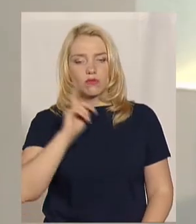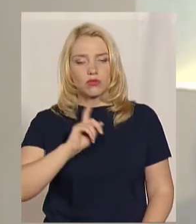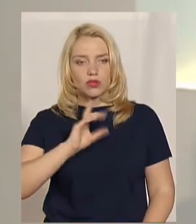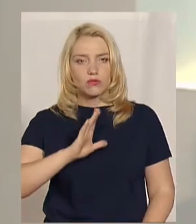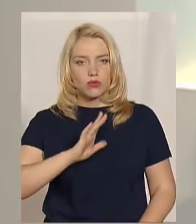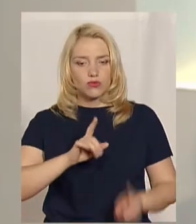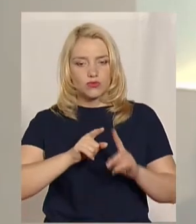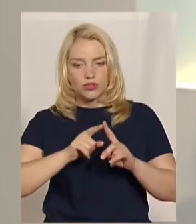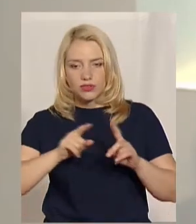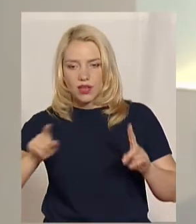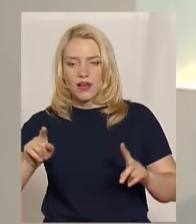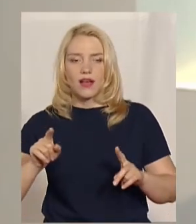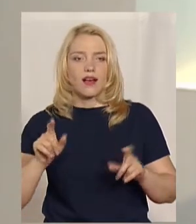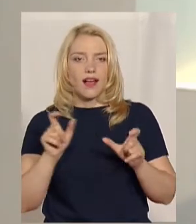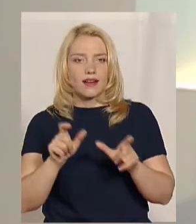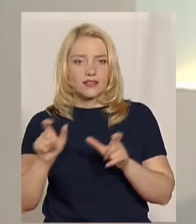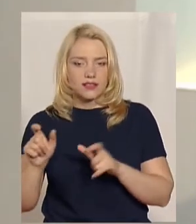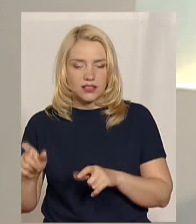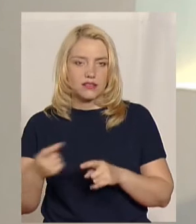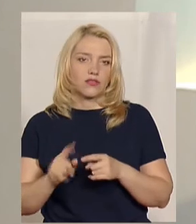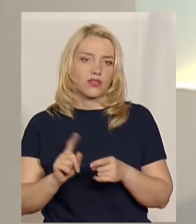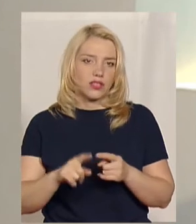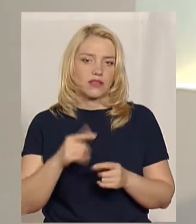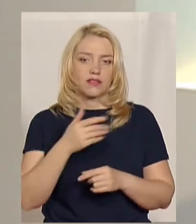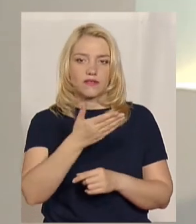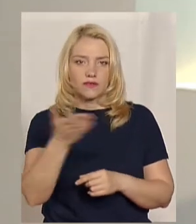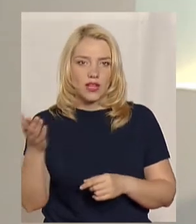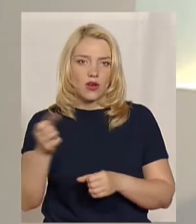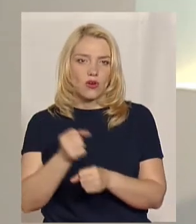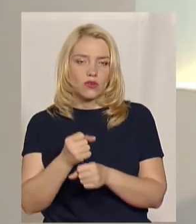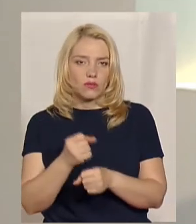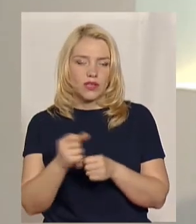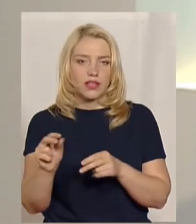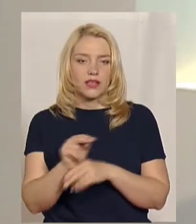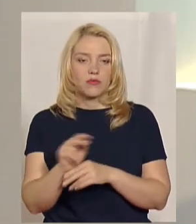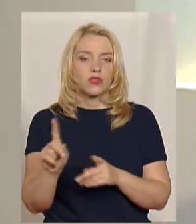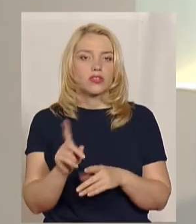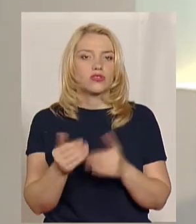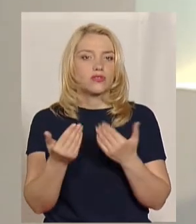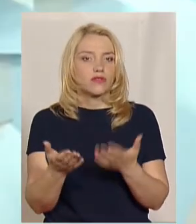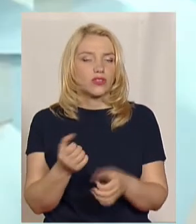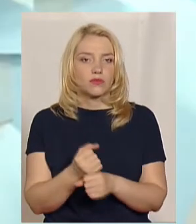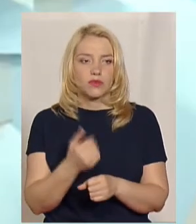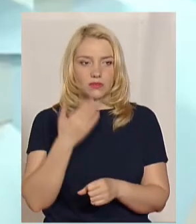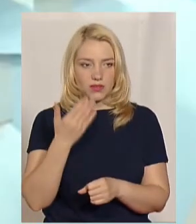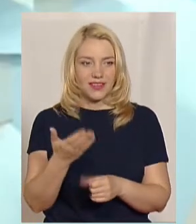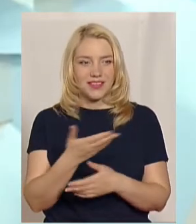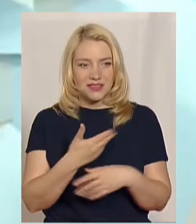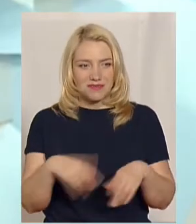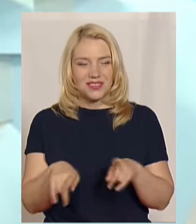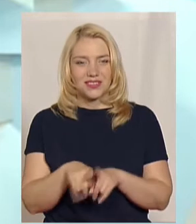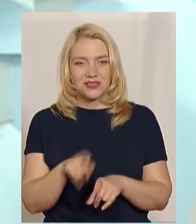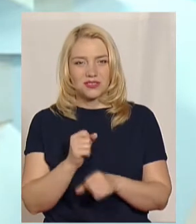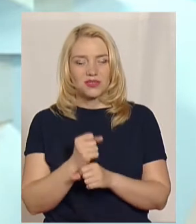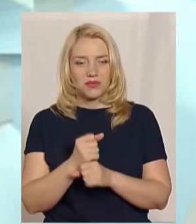вони робили ремонти. Що ви робили під час карантину? Ми також робили